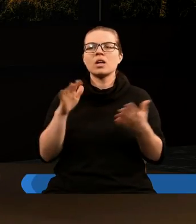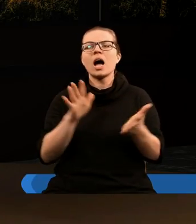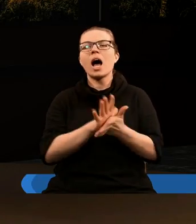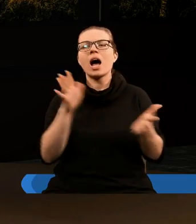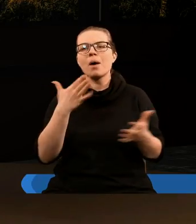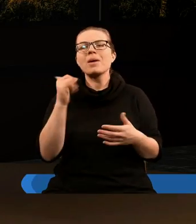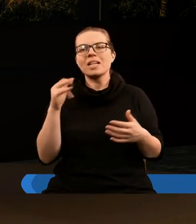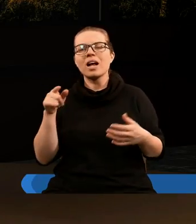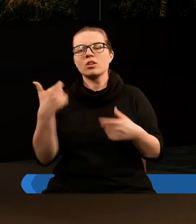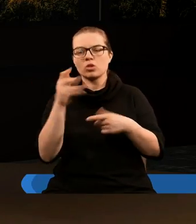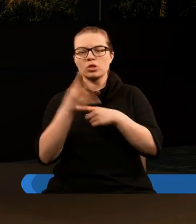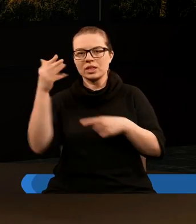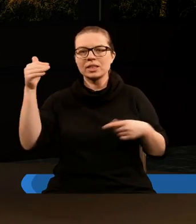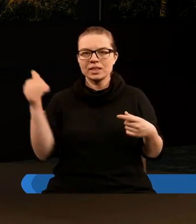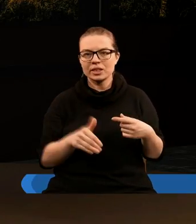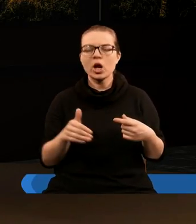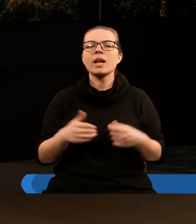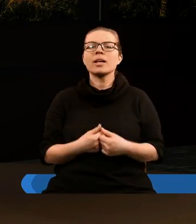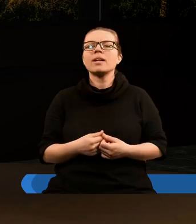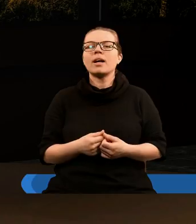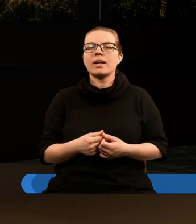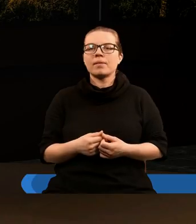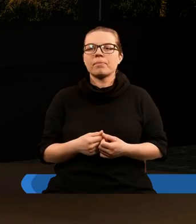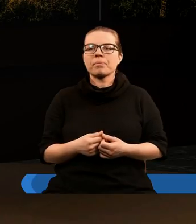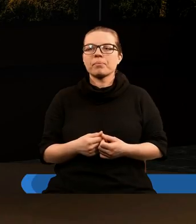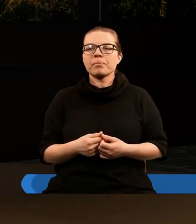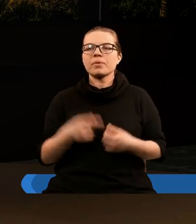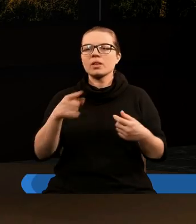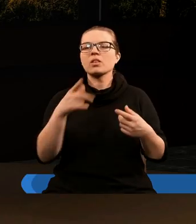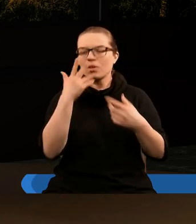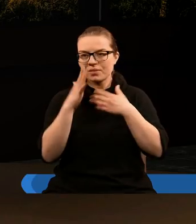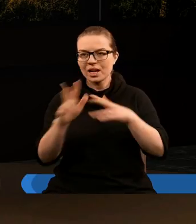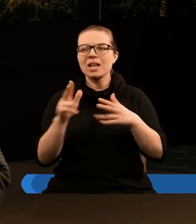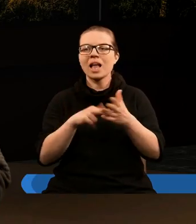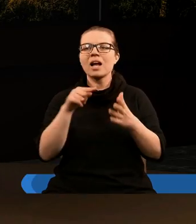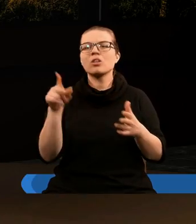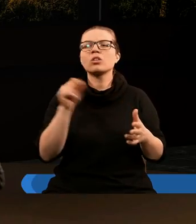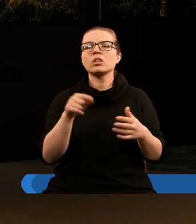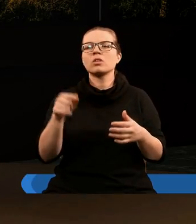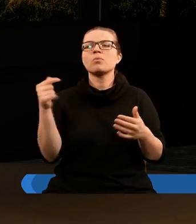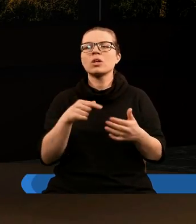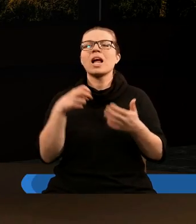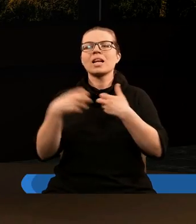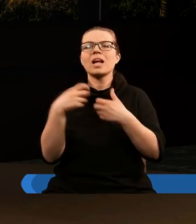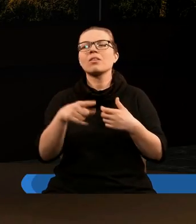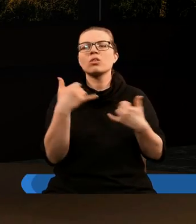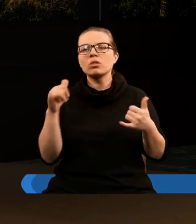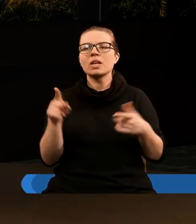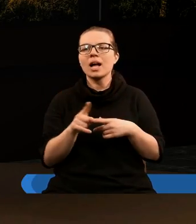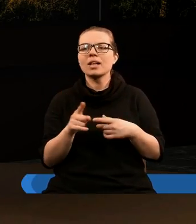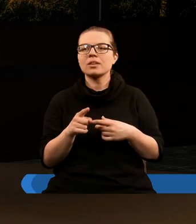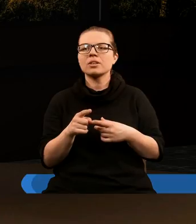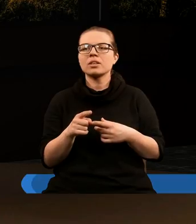charakteru militarnego tych 144 tysiące, co wskazuje na to, że powinna nas cechować dyscyplina.